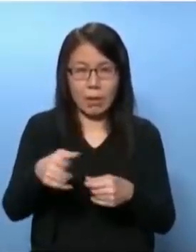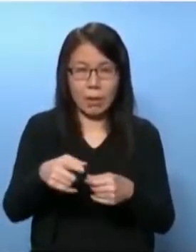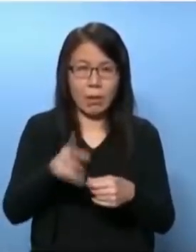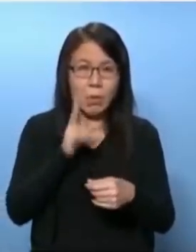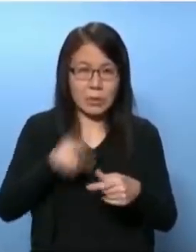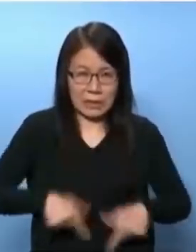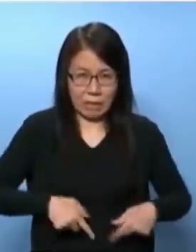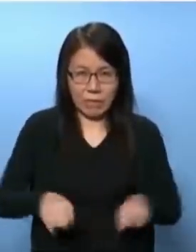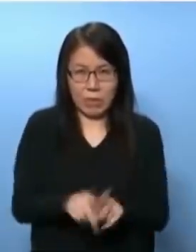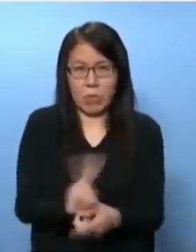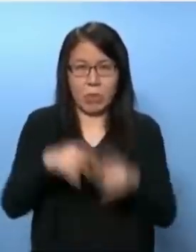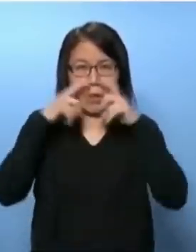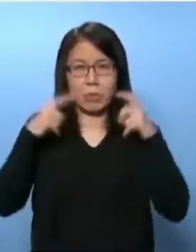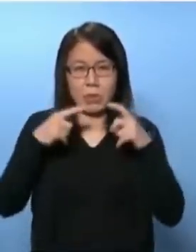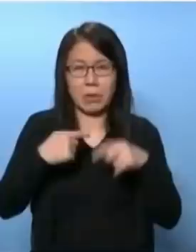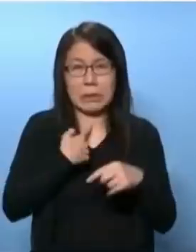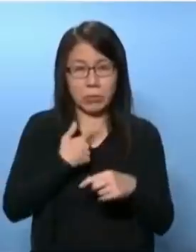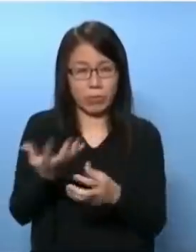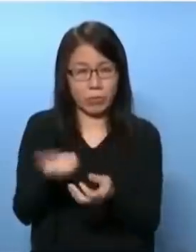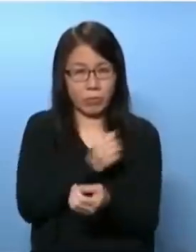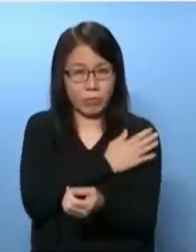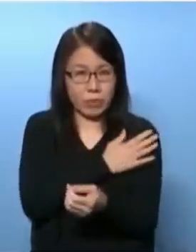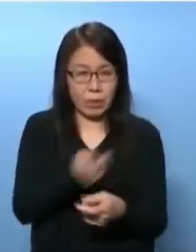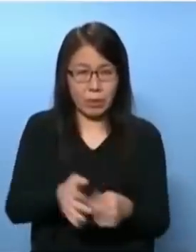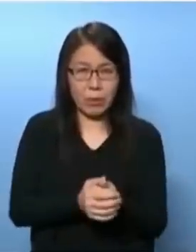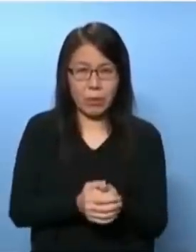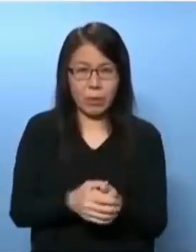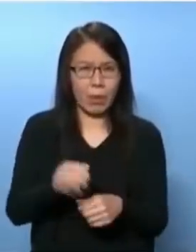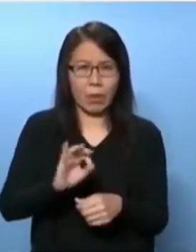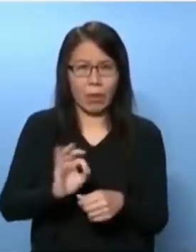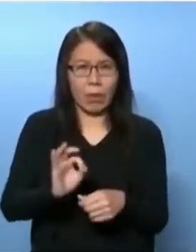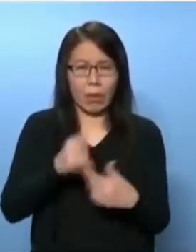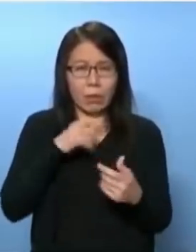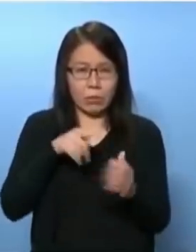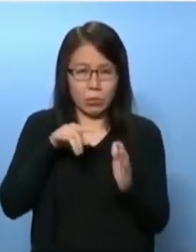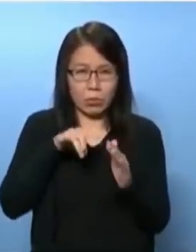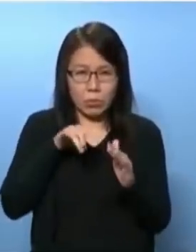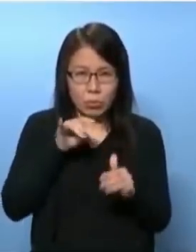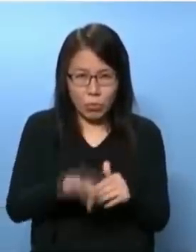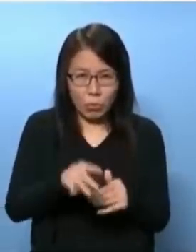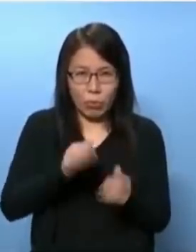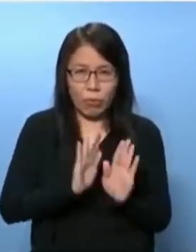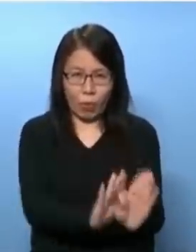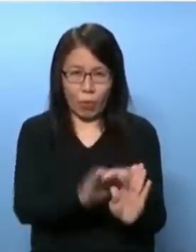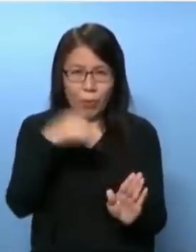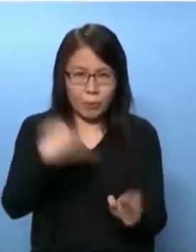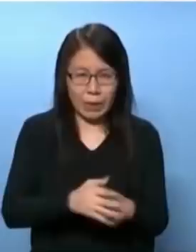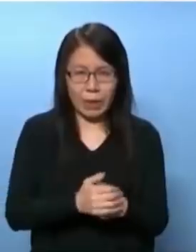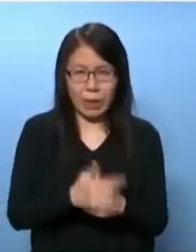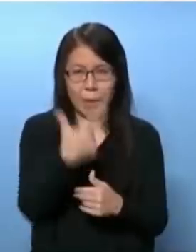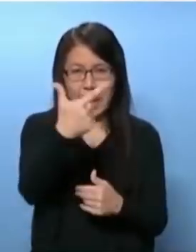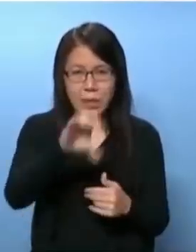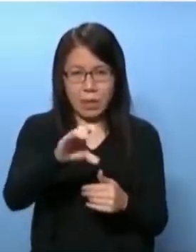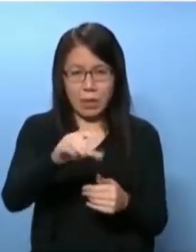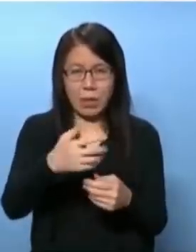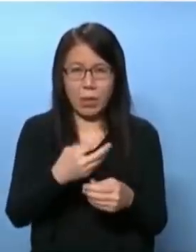褲式的口罩你认不认头啊陈少祠我不认得头他防不了毒不过花八亿花八亿又防不了